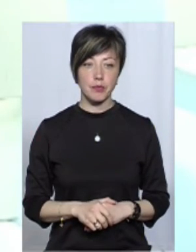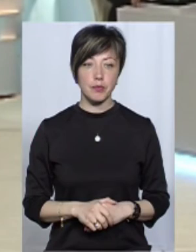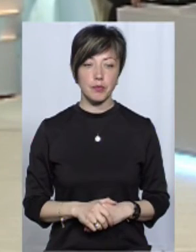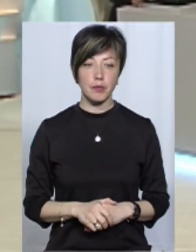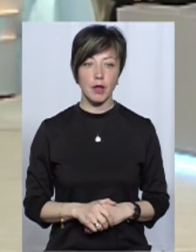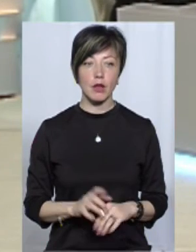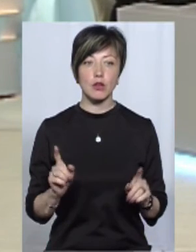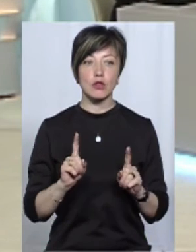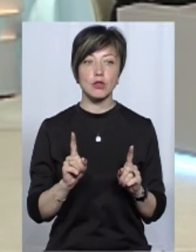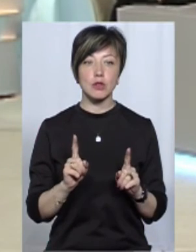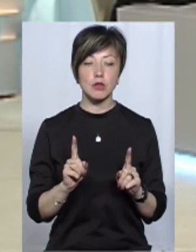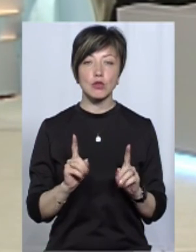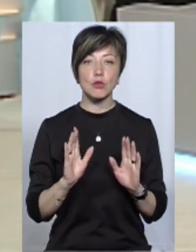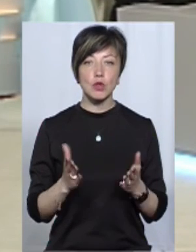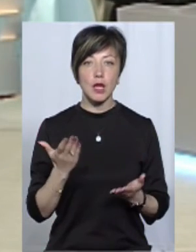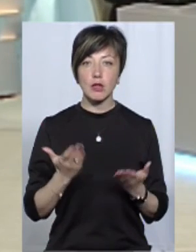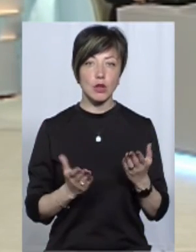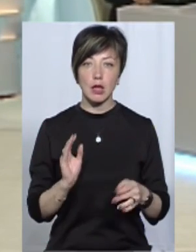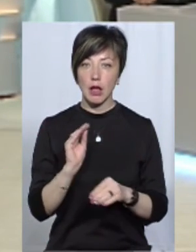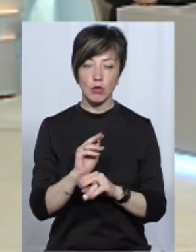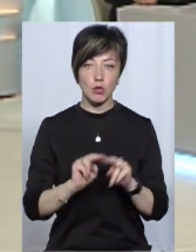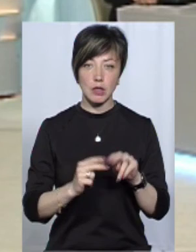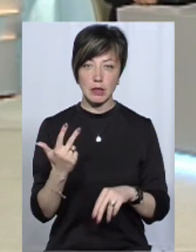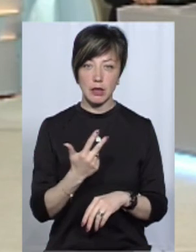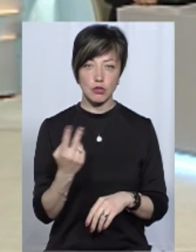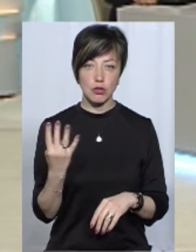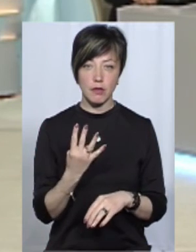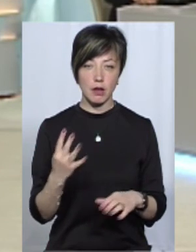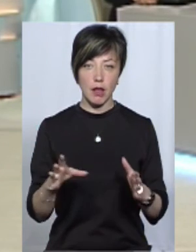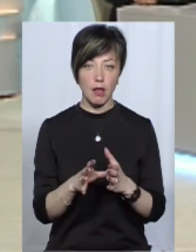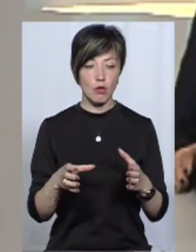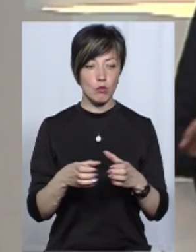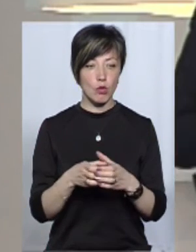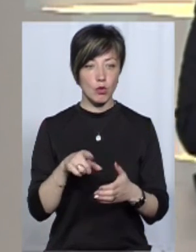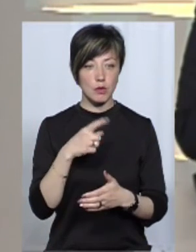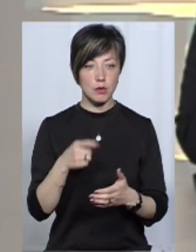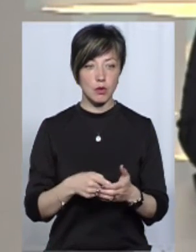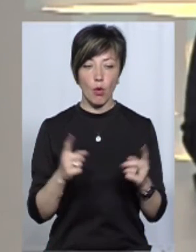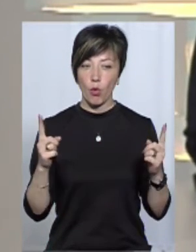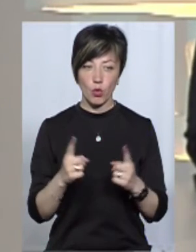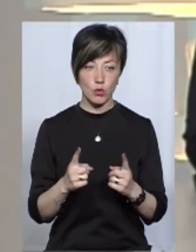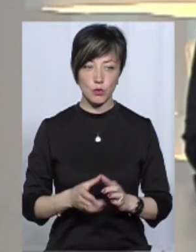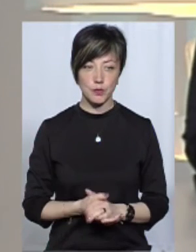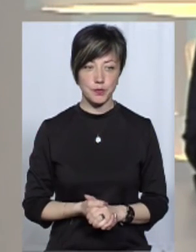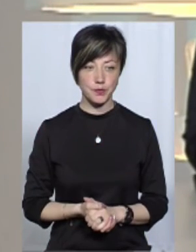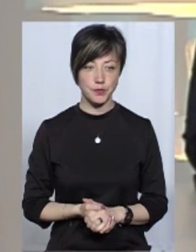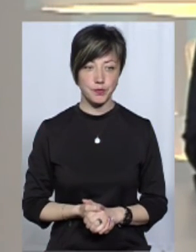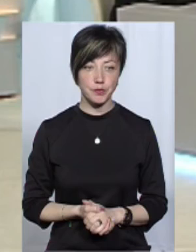що буде, якщо не добудується третій, четвертий блок, дуже коротко.